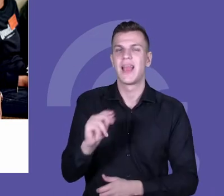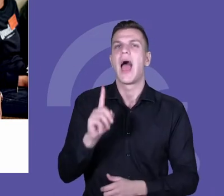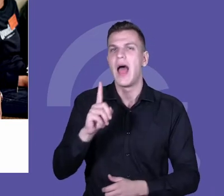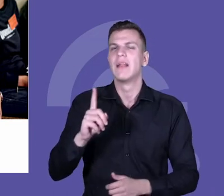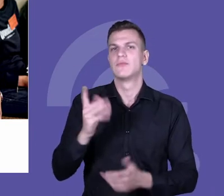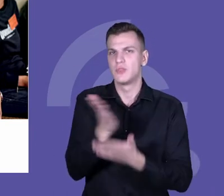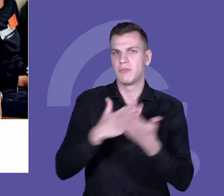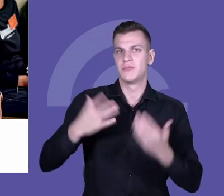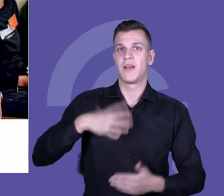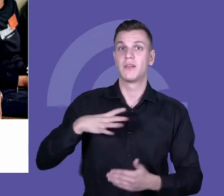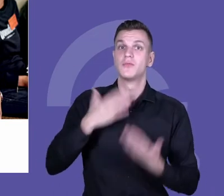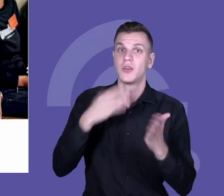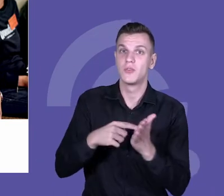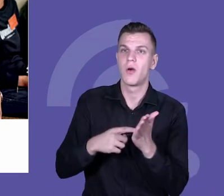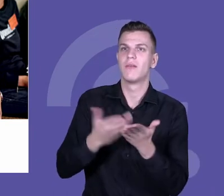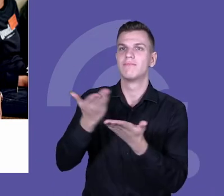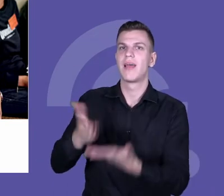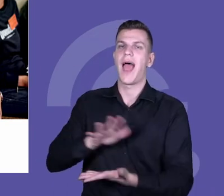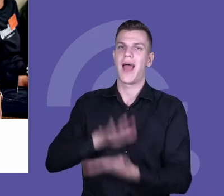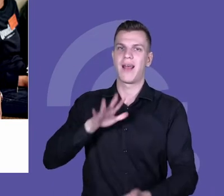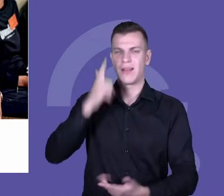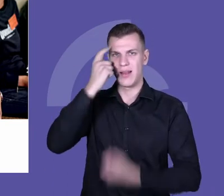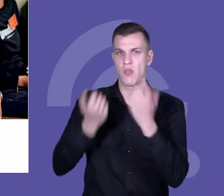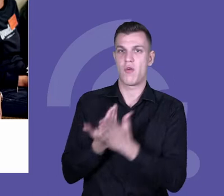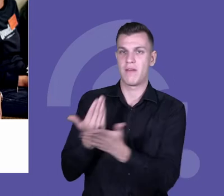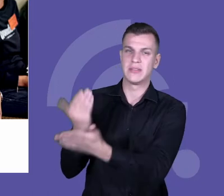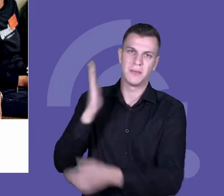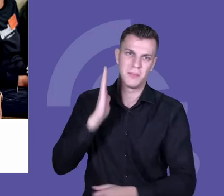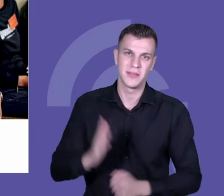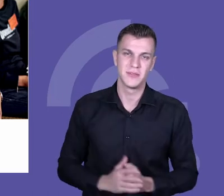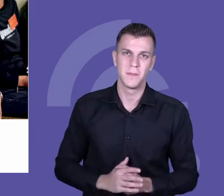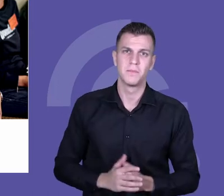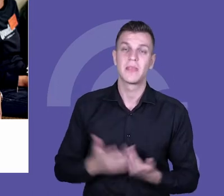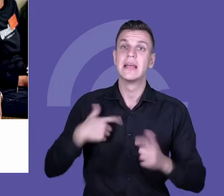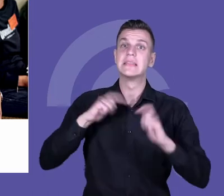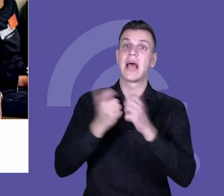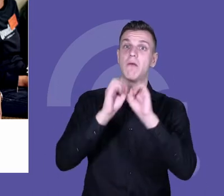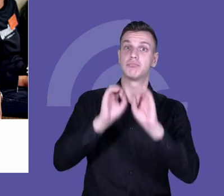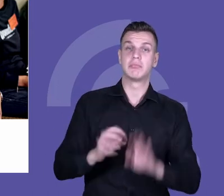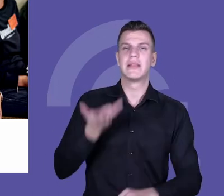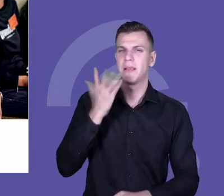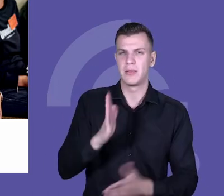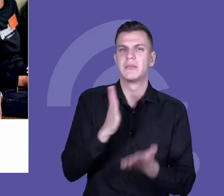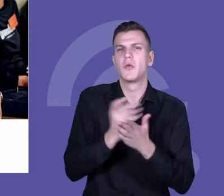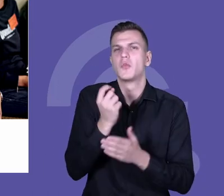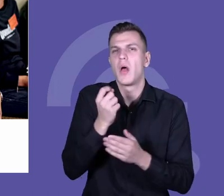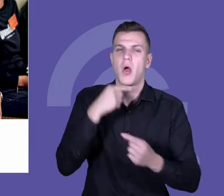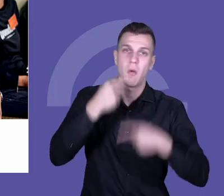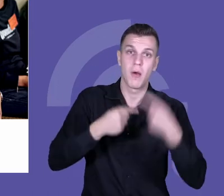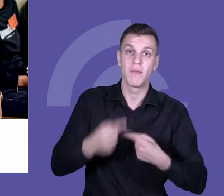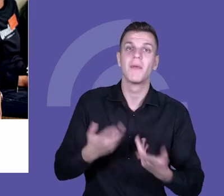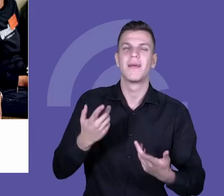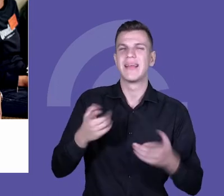proinnowacyjnych. Nie będę tego bardzo szczegółowo mawiać, tylko to przytoczę. Sama prezentacja też będzie oczywiście dostępna w materiałach po